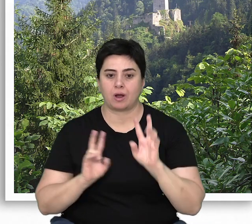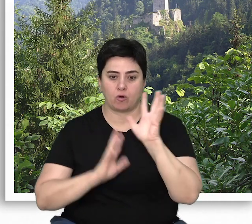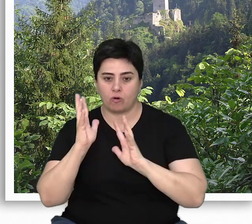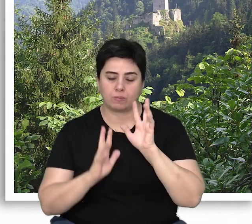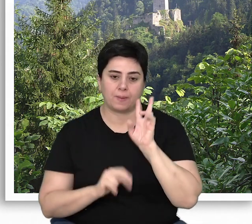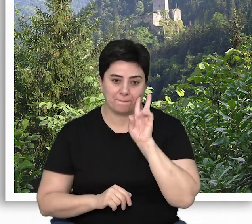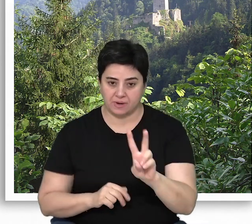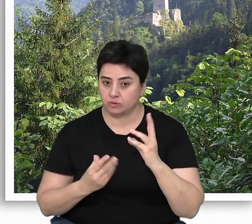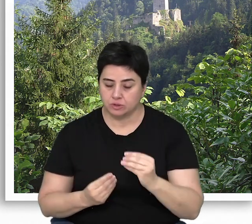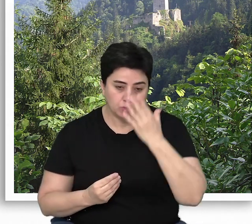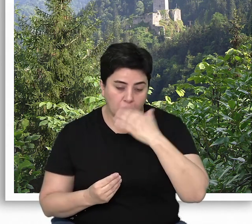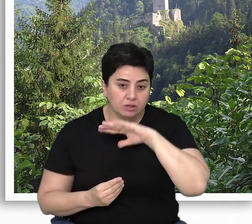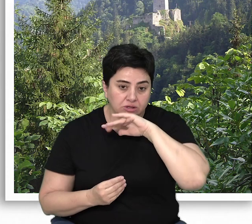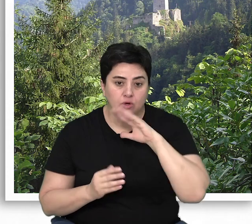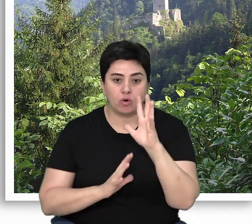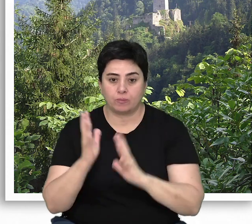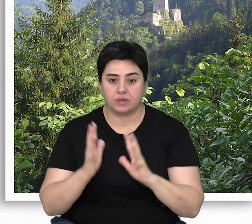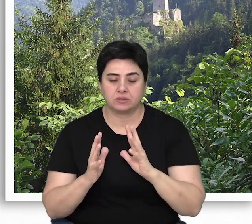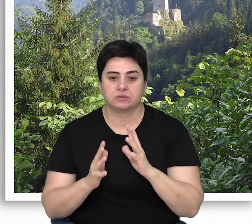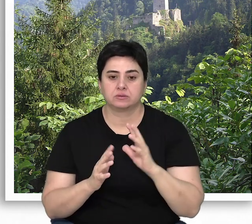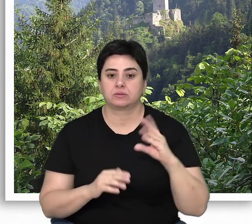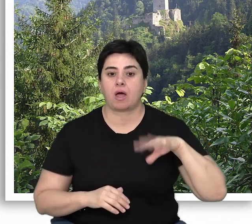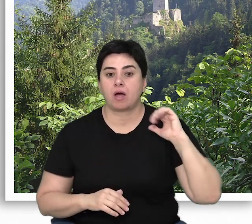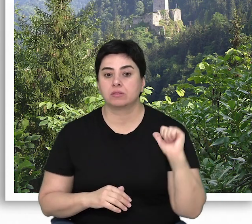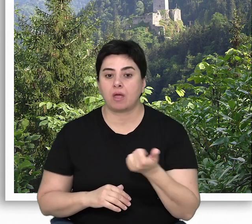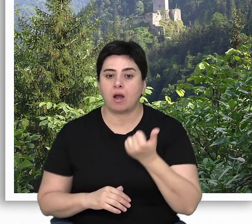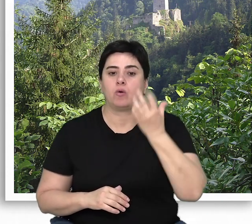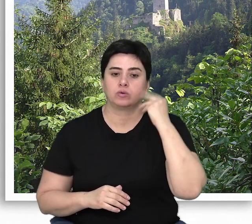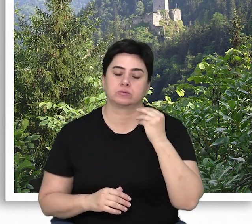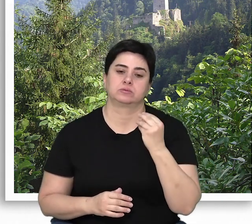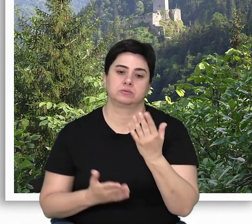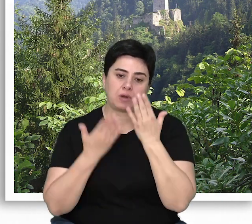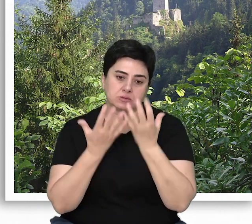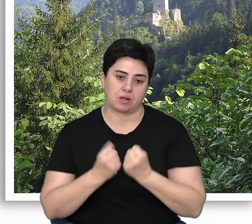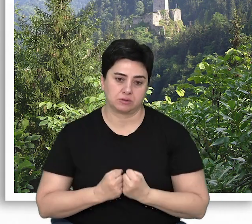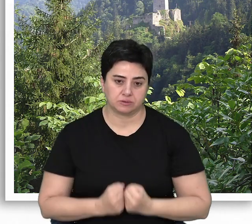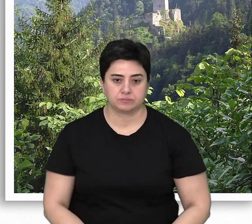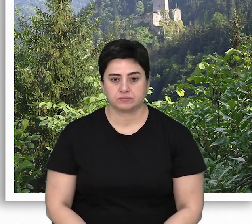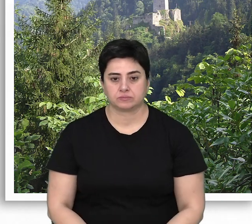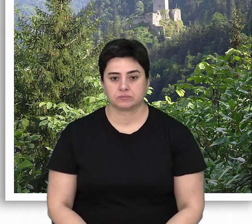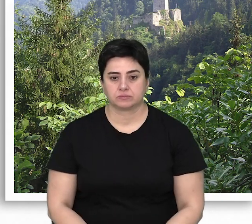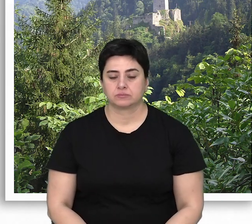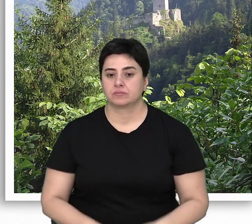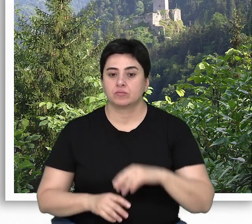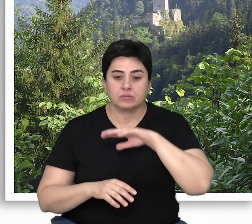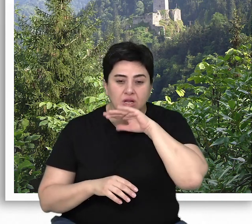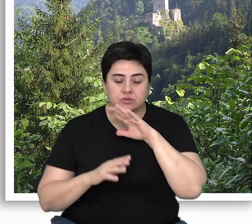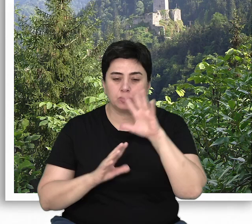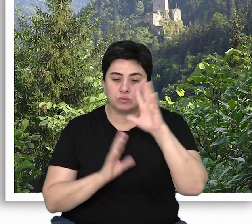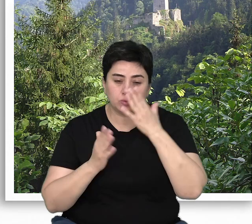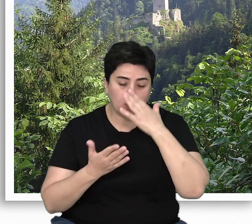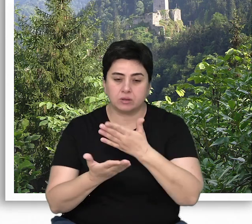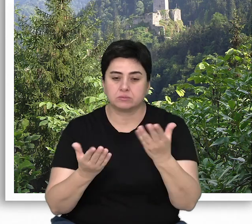ormancılık uygulamalarında Doğal Yaşlı Ormanlar, paha biçilmez hazineleri olarak karşımıza çıkmaktadır. Doğal